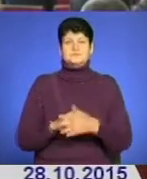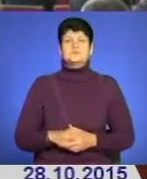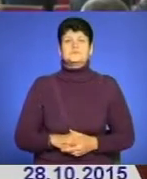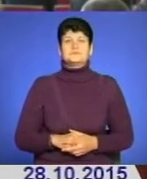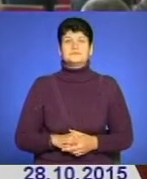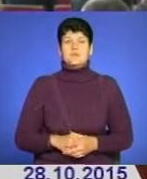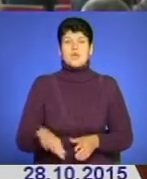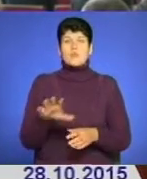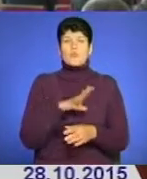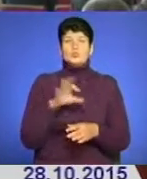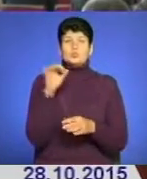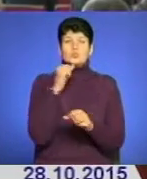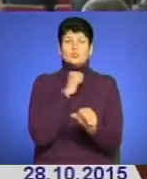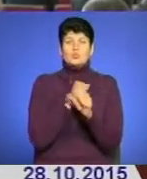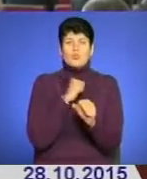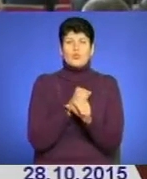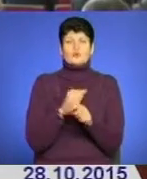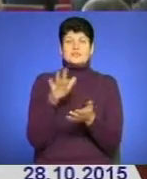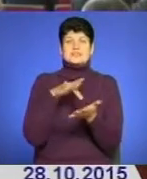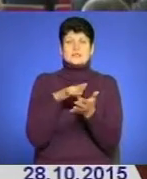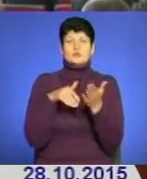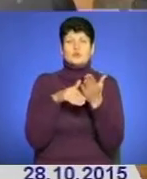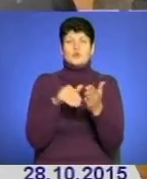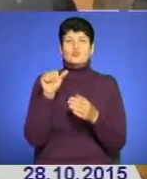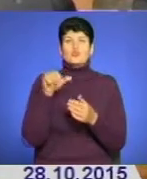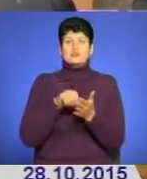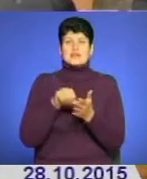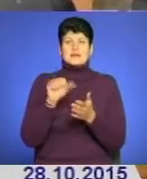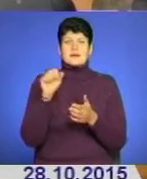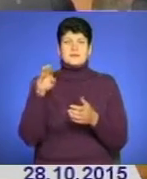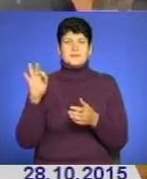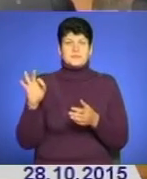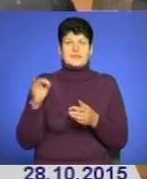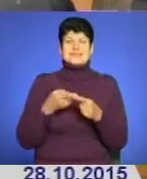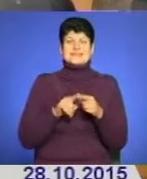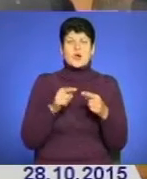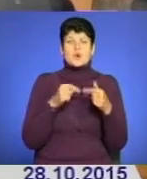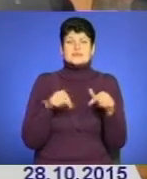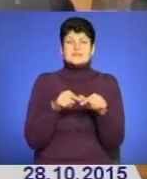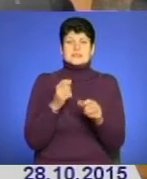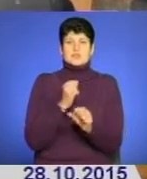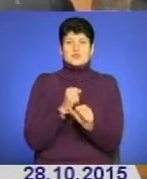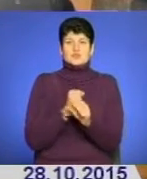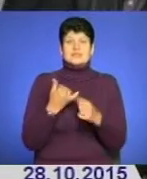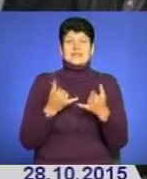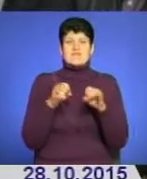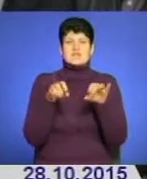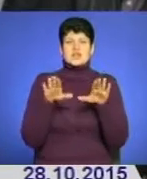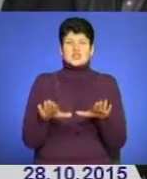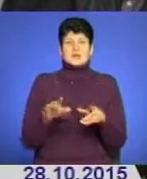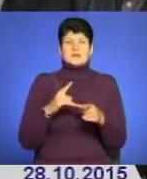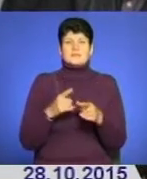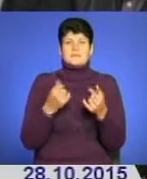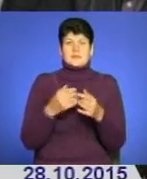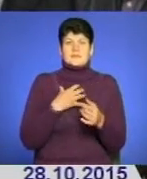Йшлося про роботу Центру допомоги учасникам антитерористичної операції. Ця організація працює для вирішення нагальних